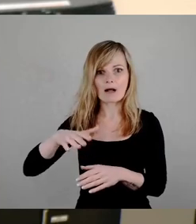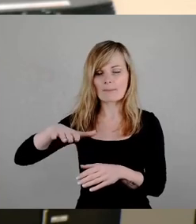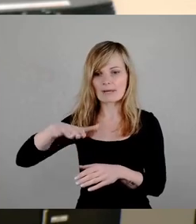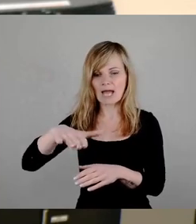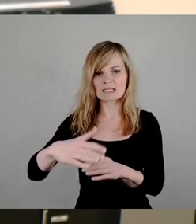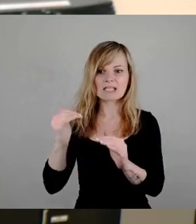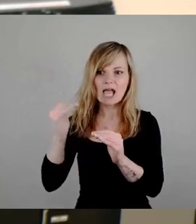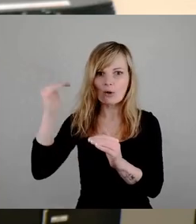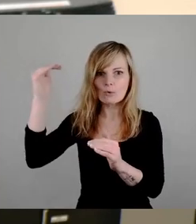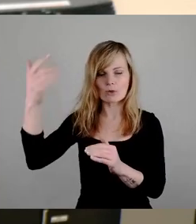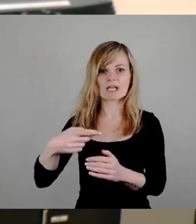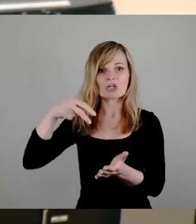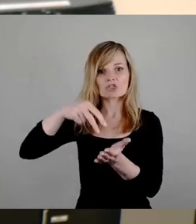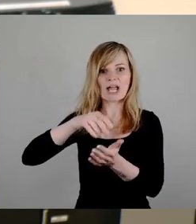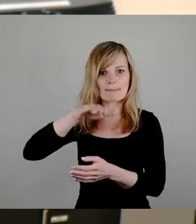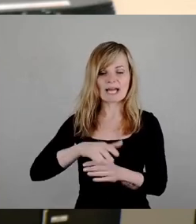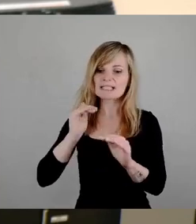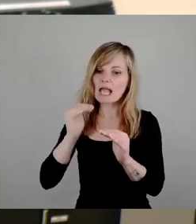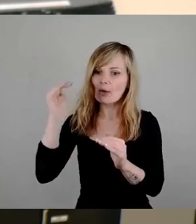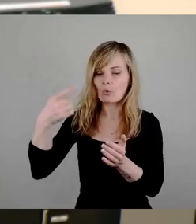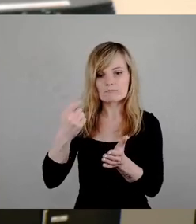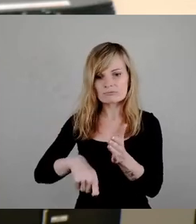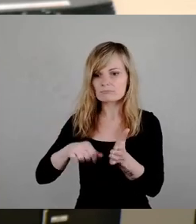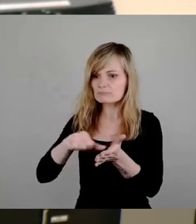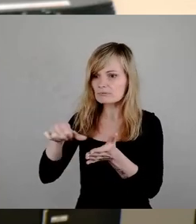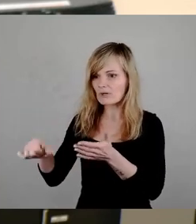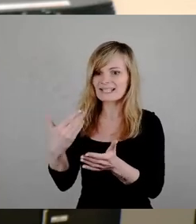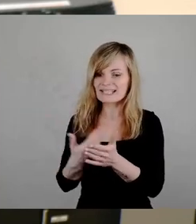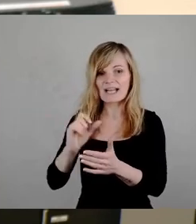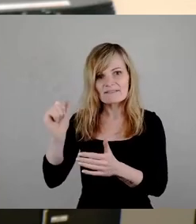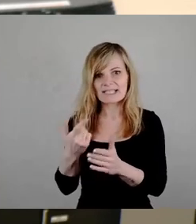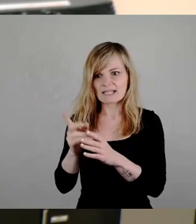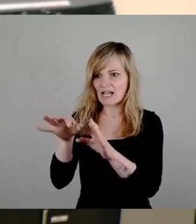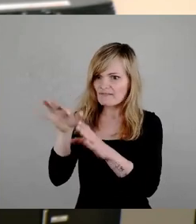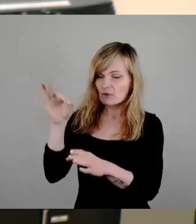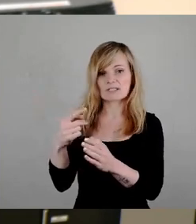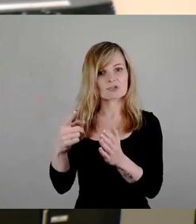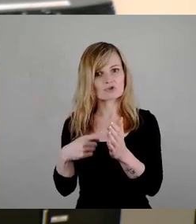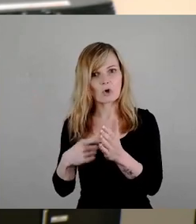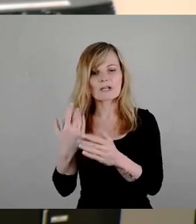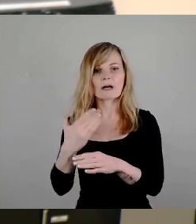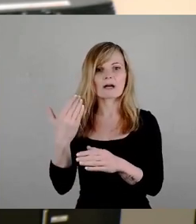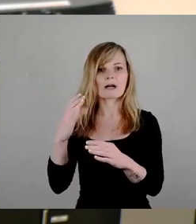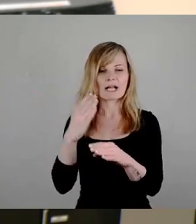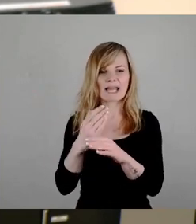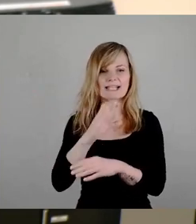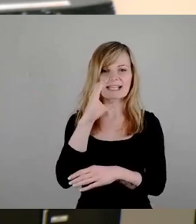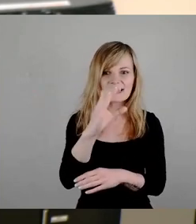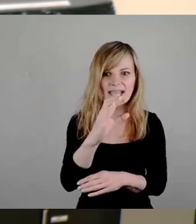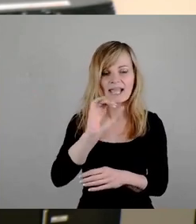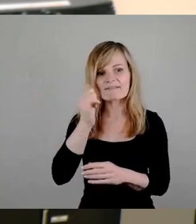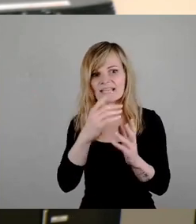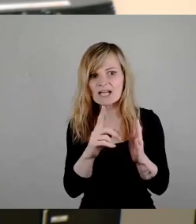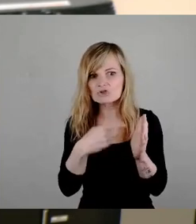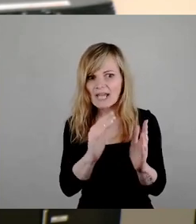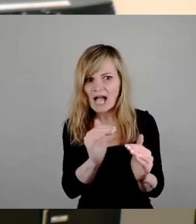Stellplätze zu erhöhen. Und natürlich haben sie auch dieses Schlupfloch wieder gefunden, Steuerklasse C, da auch wieder Steuern zu erhöhen,